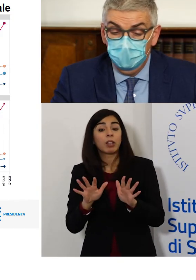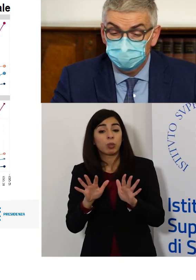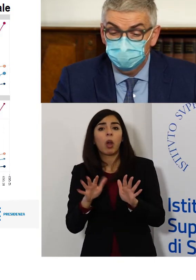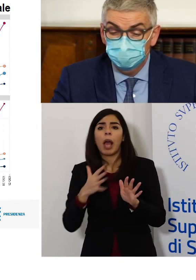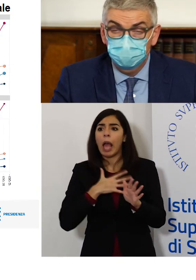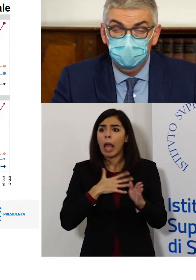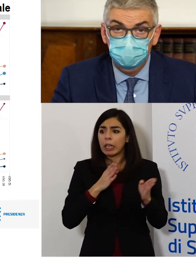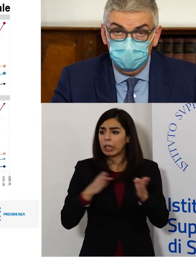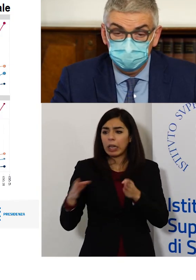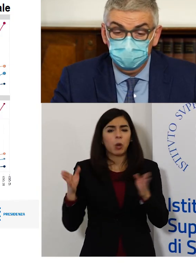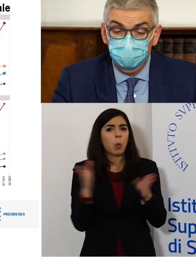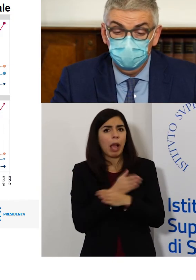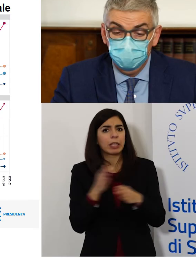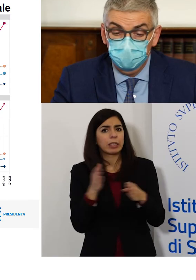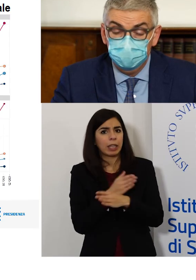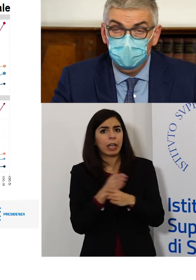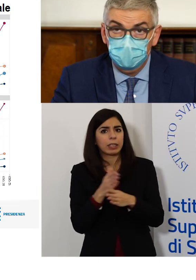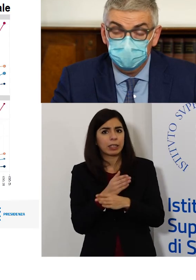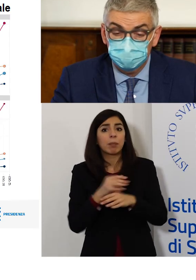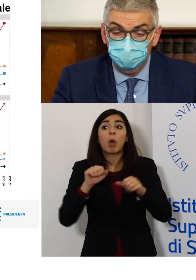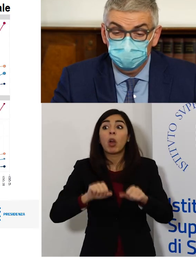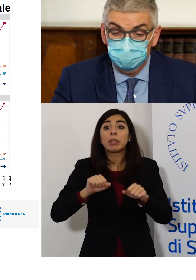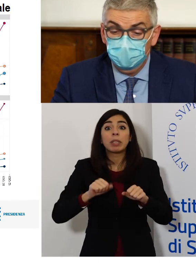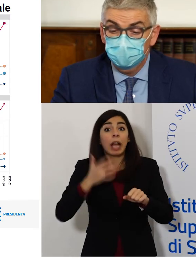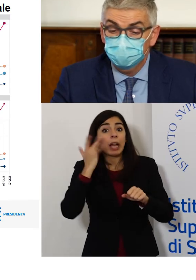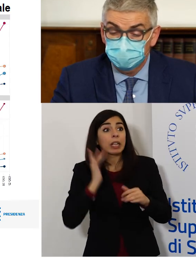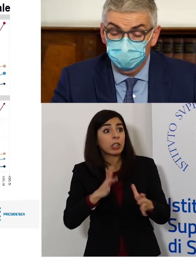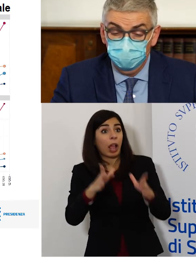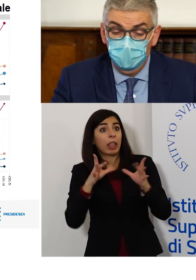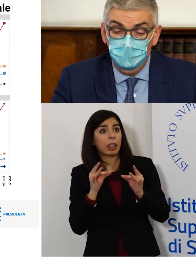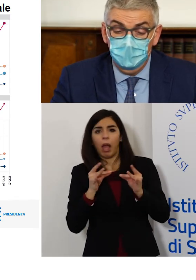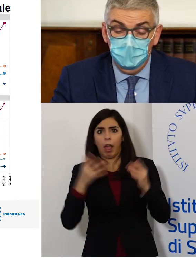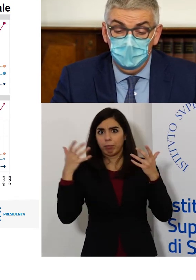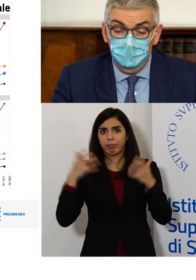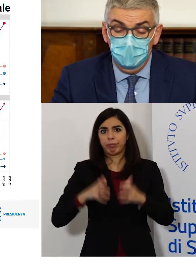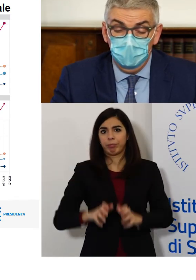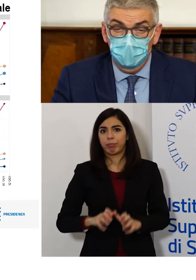età si riduce in maniera drastica la probabilità e il rischio di contrarre l'infezione.